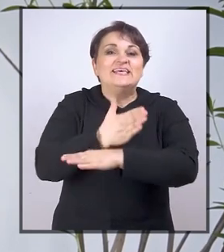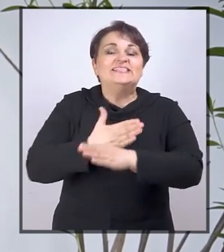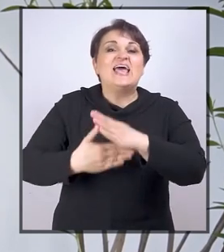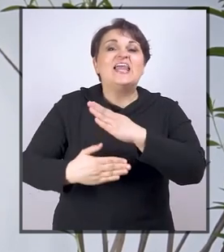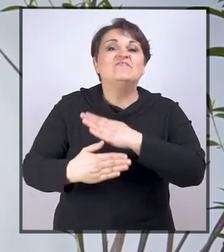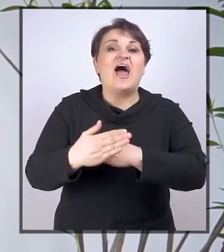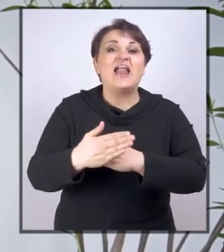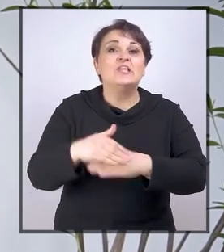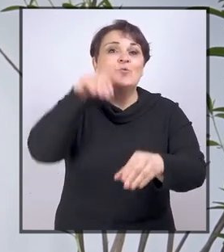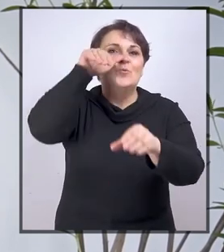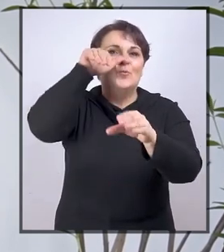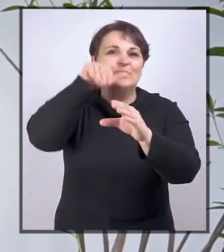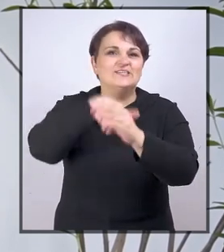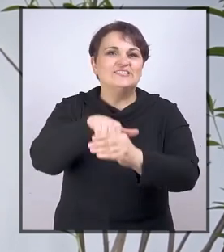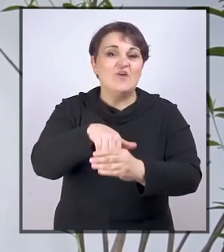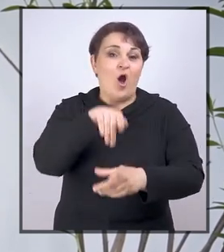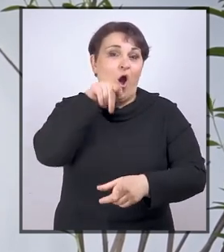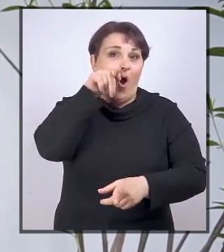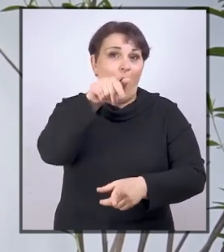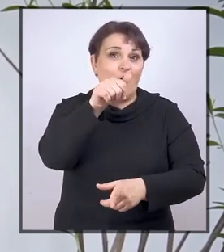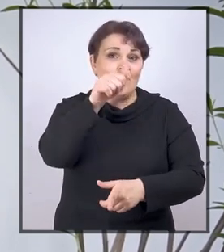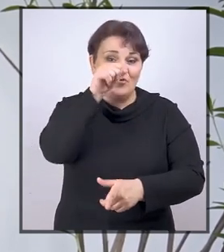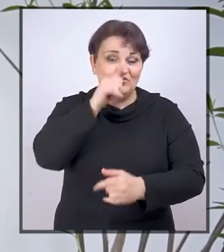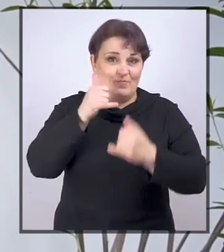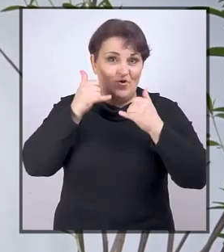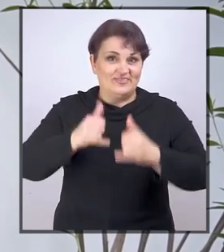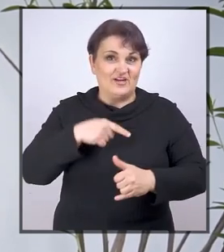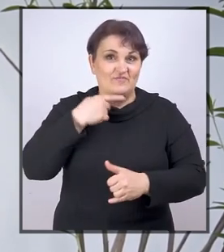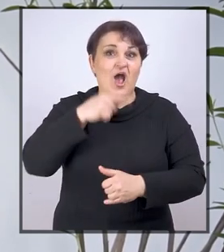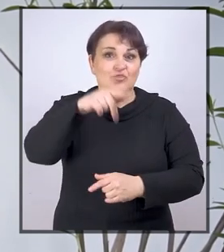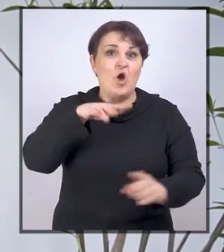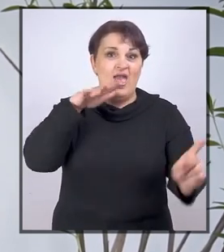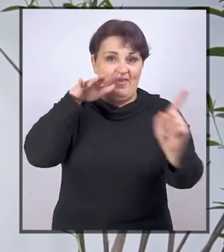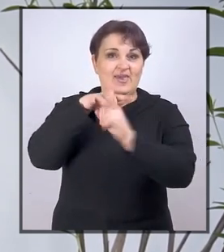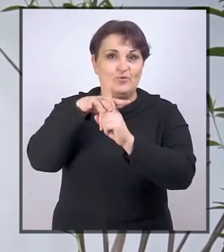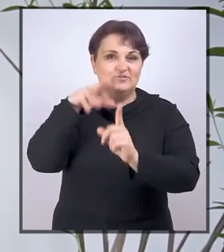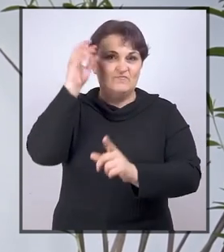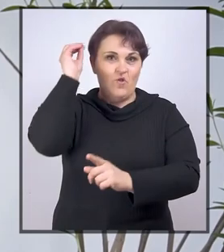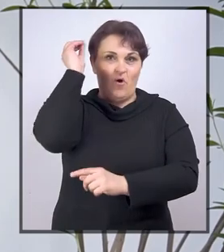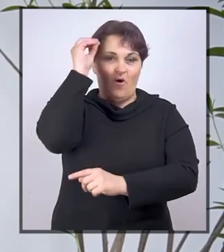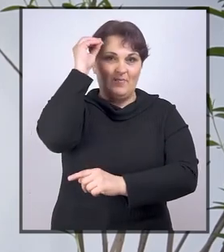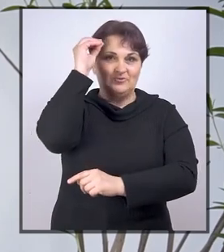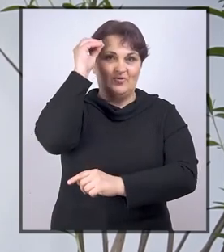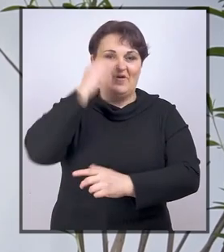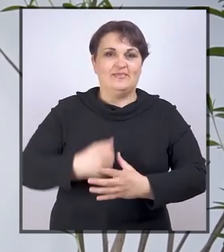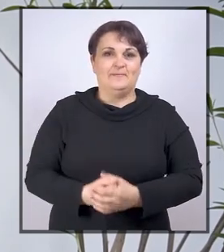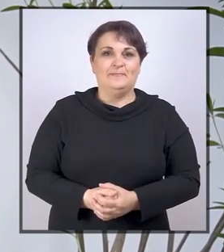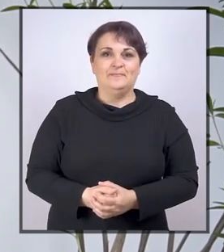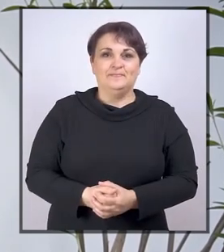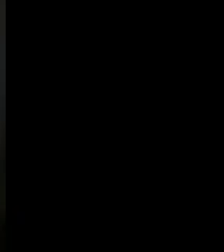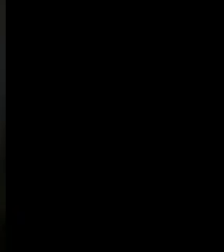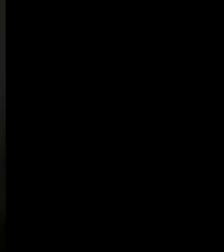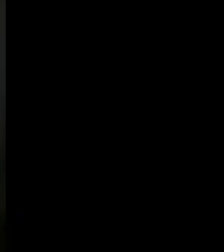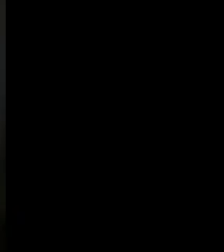djece sa invaliditetom u stvari ovo o čemu danas govorimo, a to je inkluzivno obrazovanje.